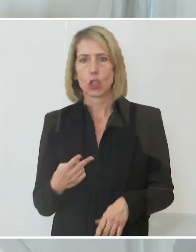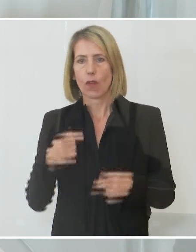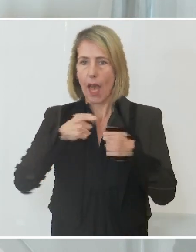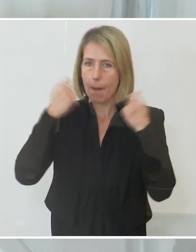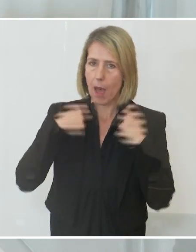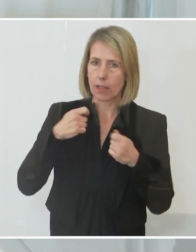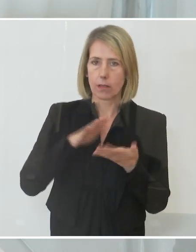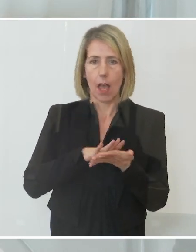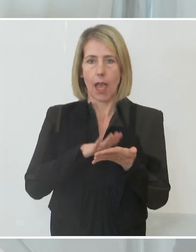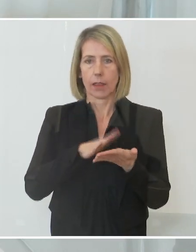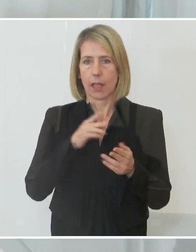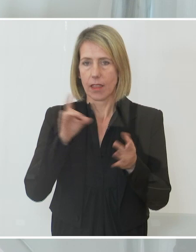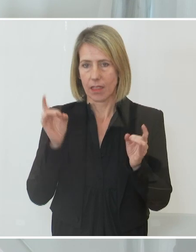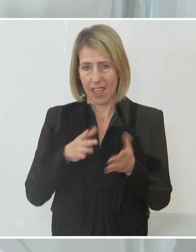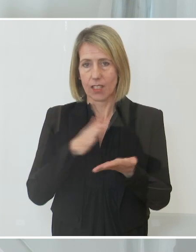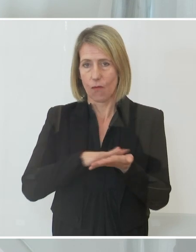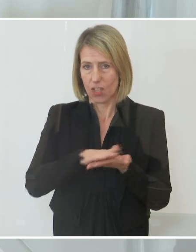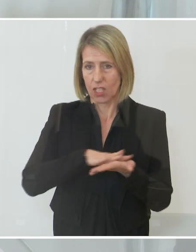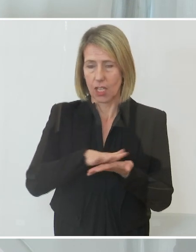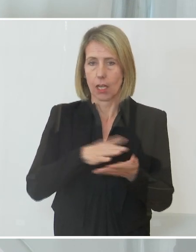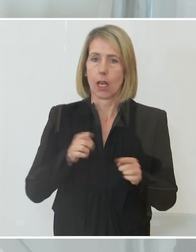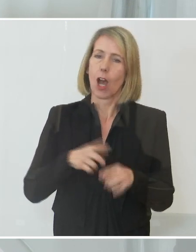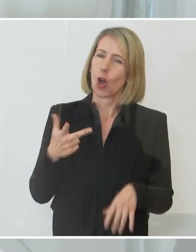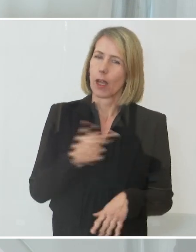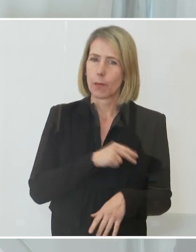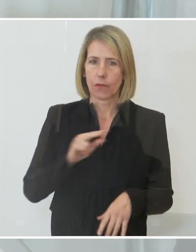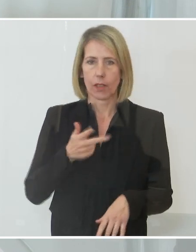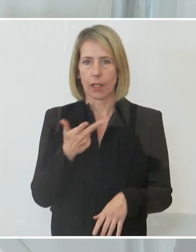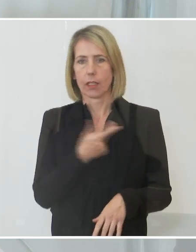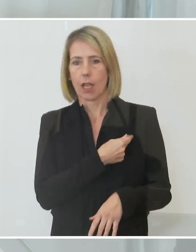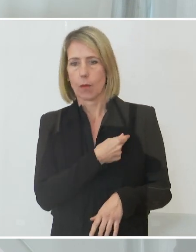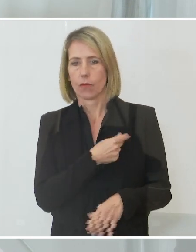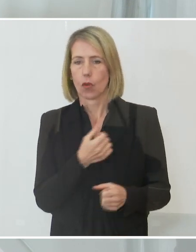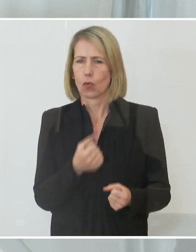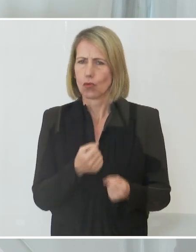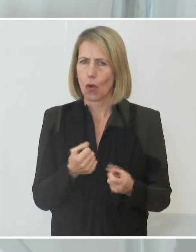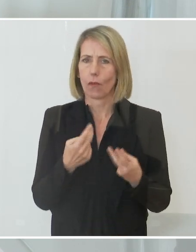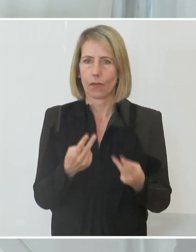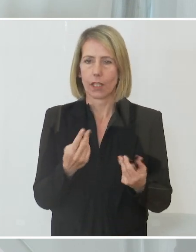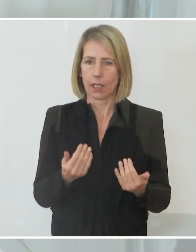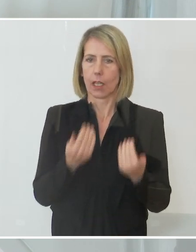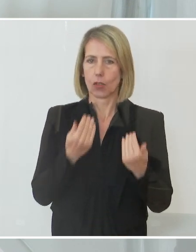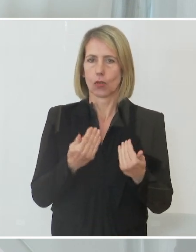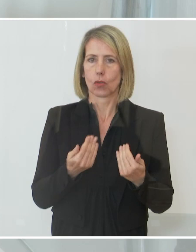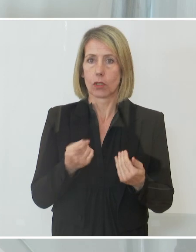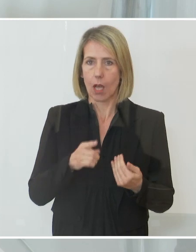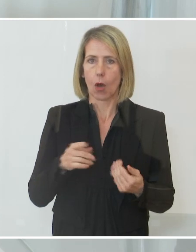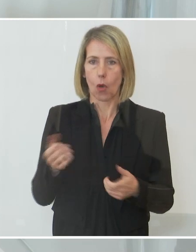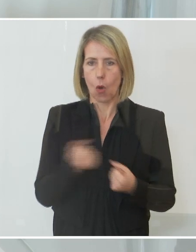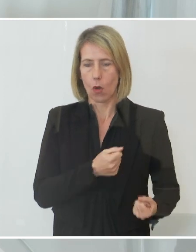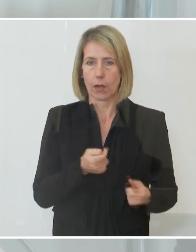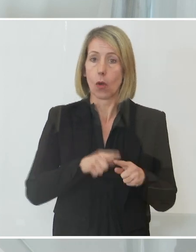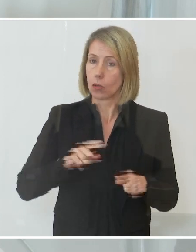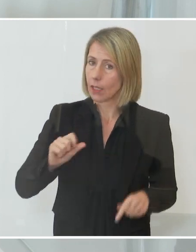ieren und vor allem das Allerwichtigste, das Impfen lassen. Die Booster-Impfung, die so ein wichtiger und notwendiger Schutz ist. Und genauso auch der erste Stich.